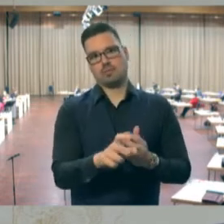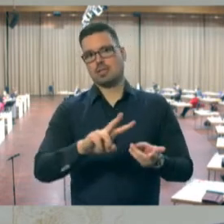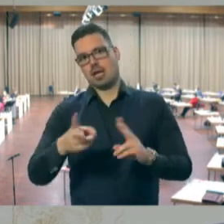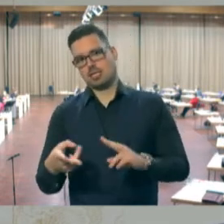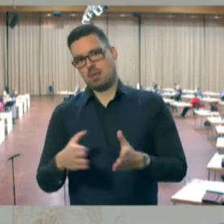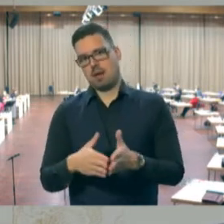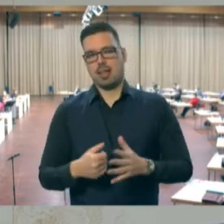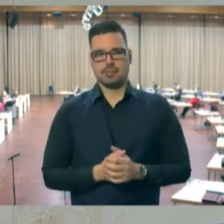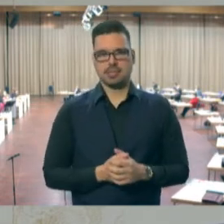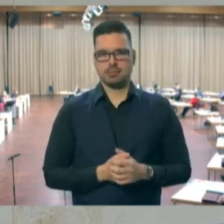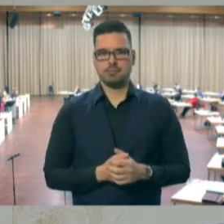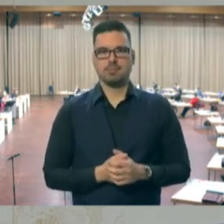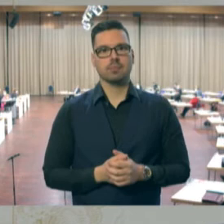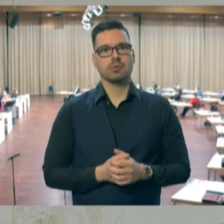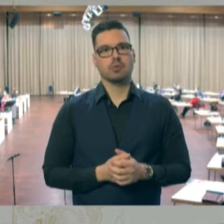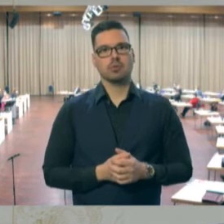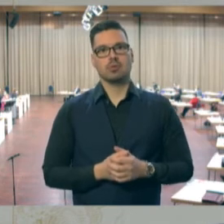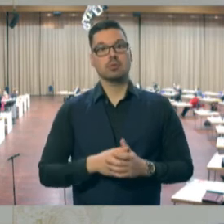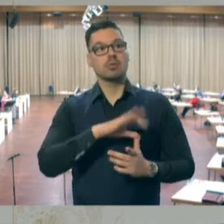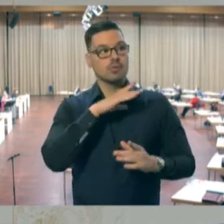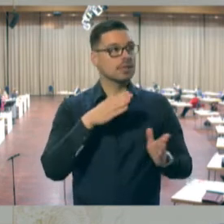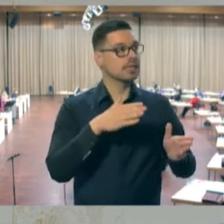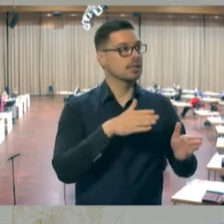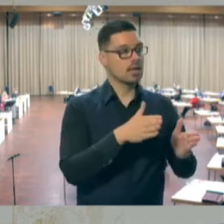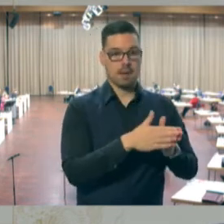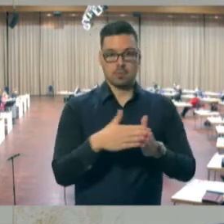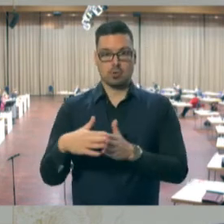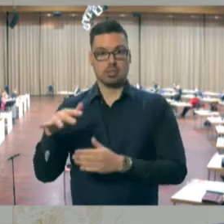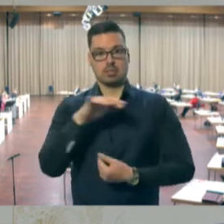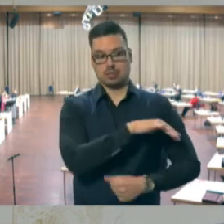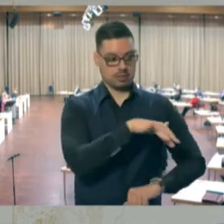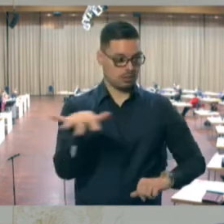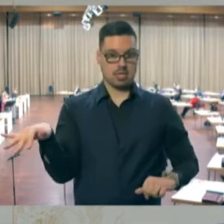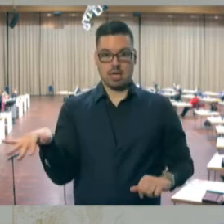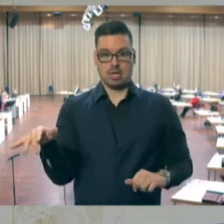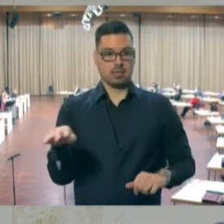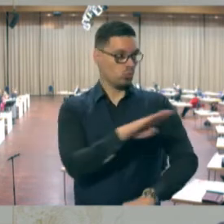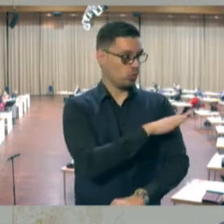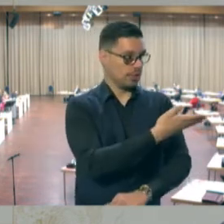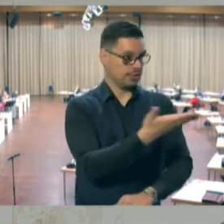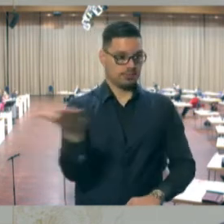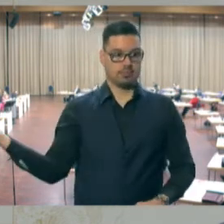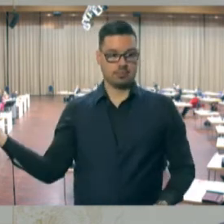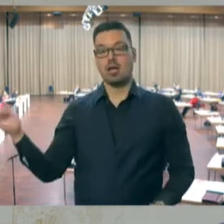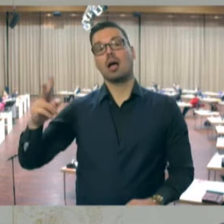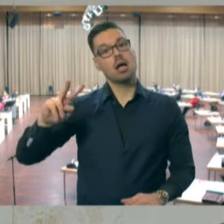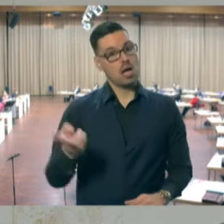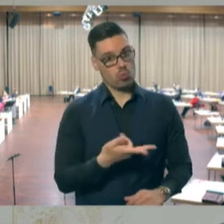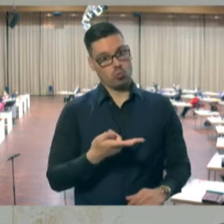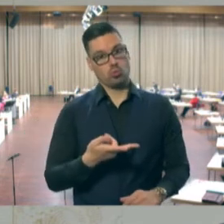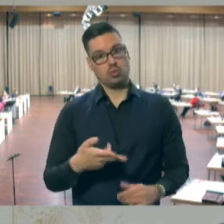andere. Und die allermeisten Abgeordneten, Sie, verehrte Kolleginnen und Kollegen, sind das auch.